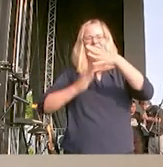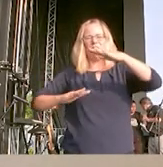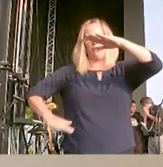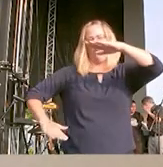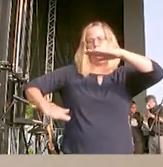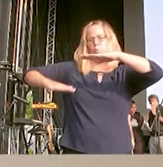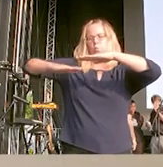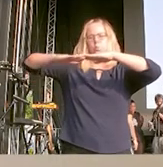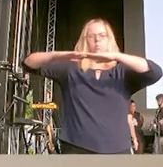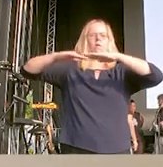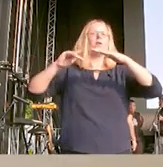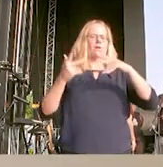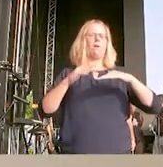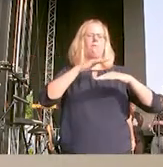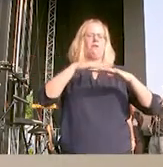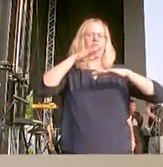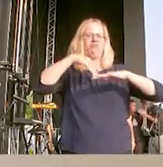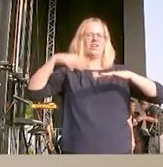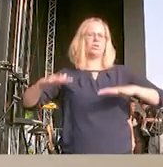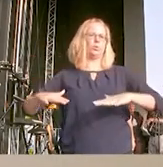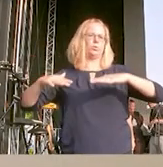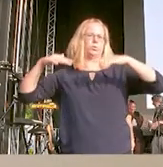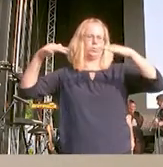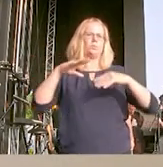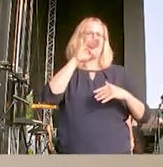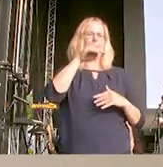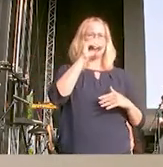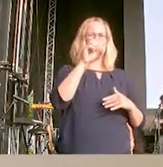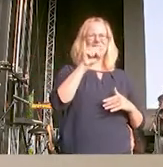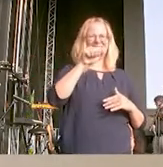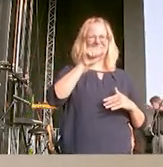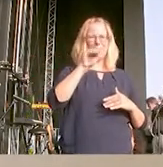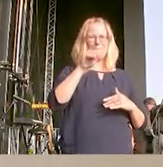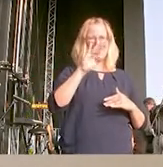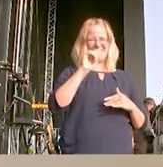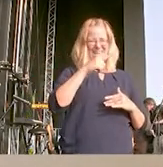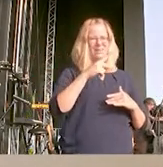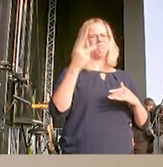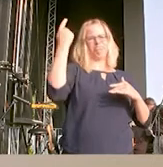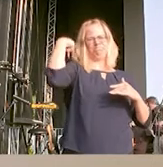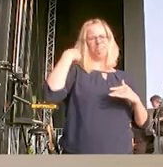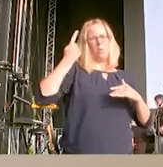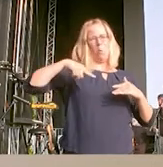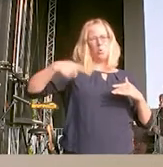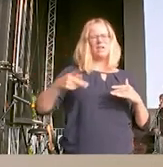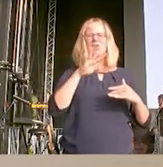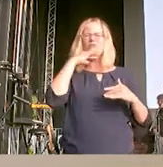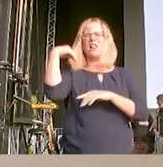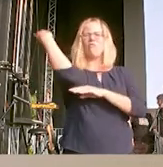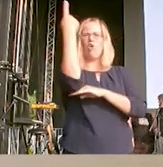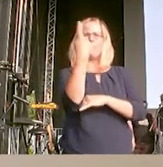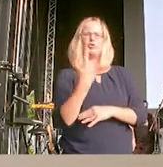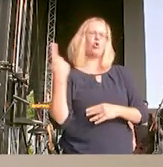Mosambik wurde in den letzten Monaten von verheerenden Wirbelstürmen heimgesucht und Millionen